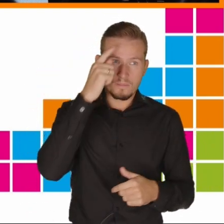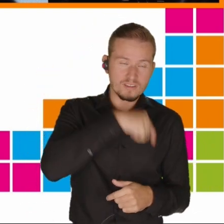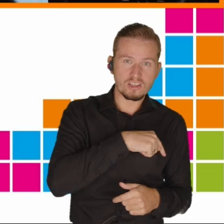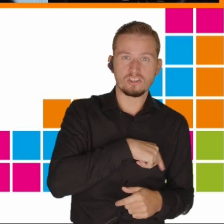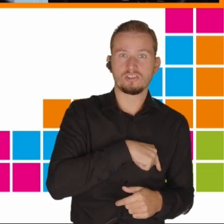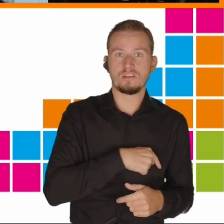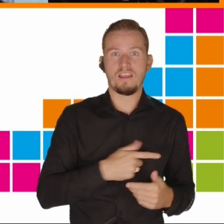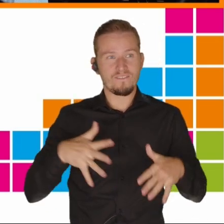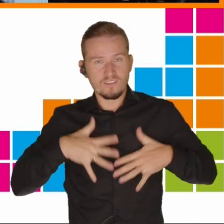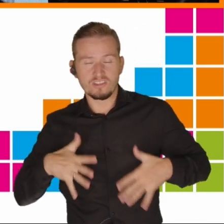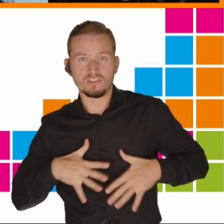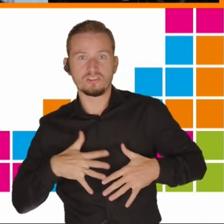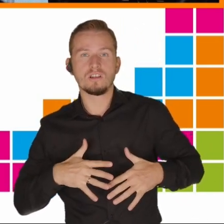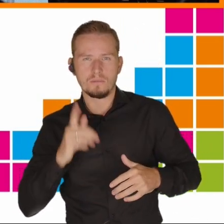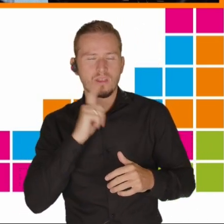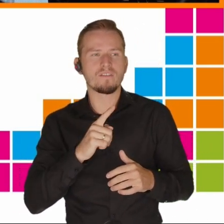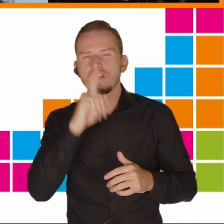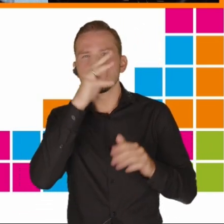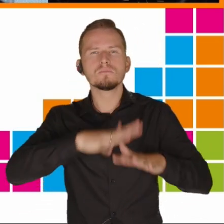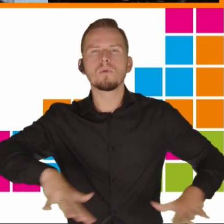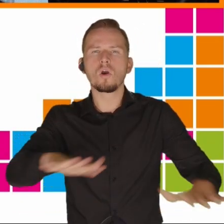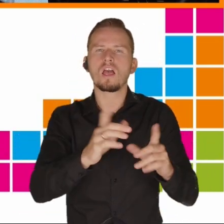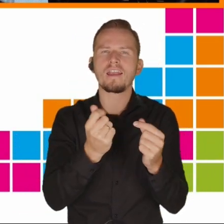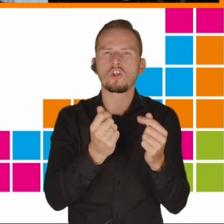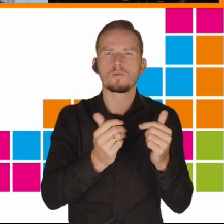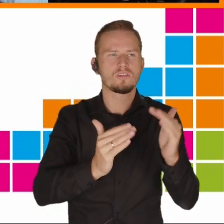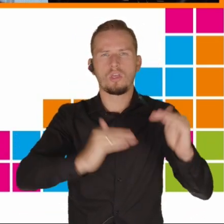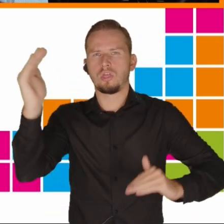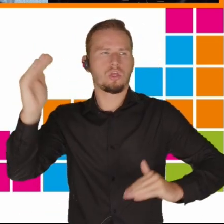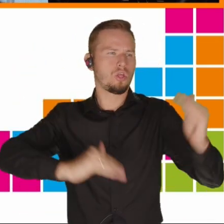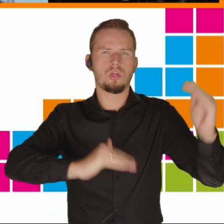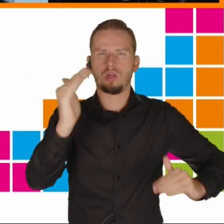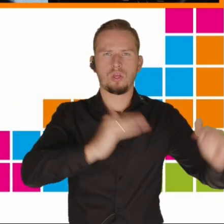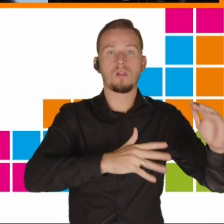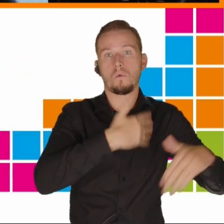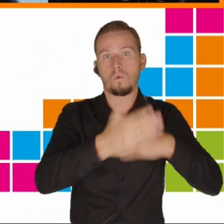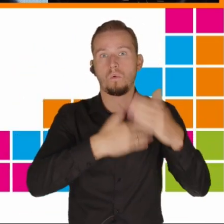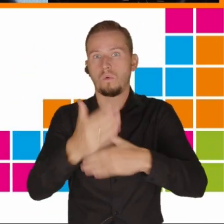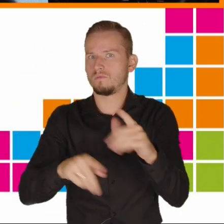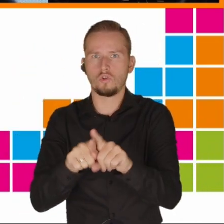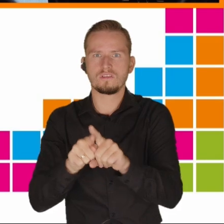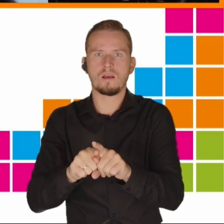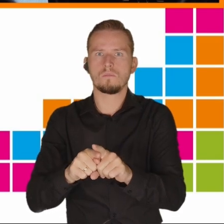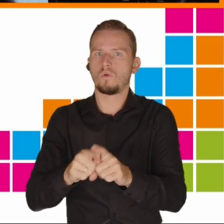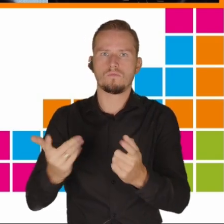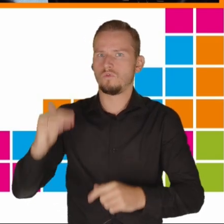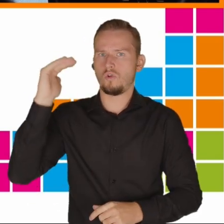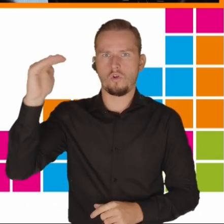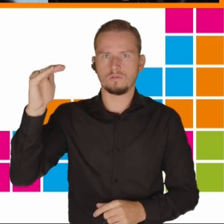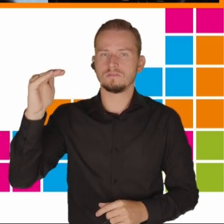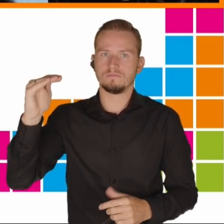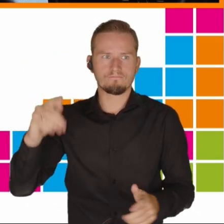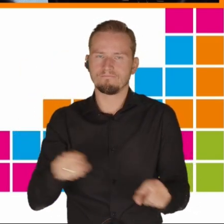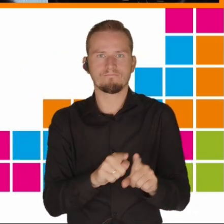istotne źródło nierówności społeczno-ekonomicznych w wieku dorosłym. Widzimy